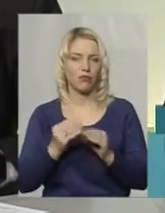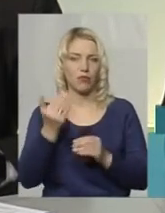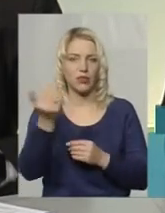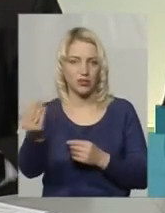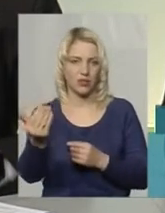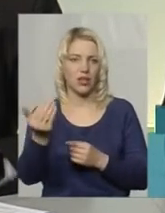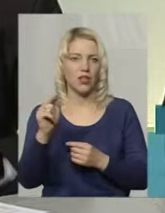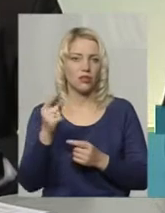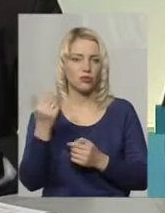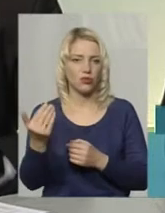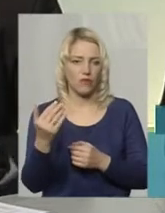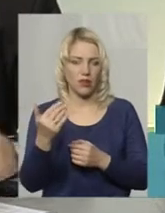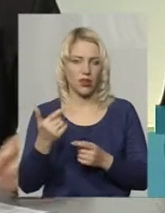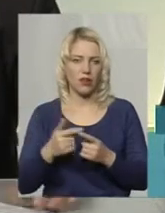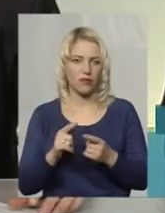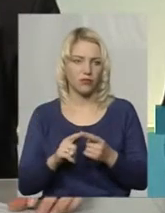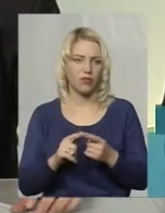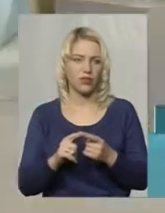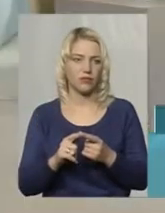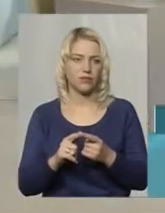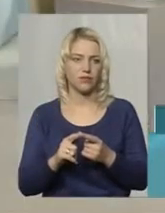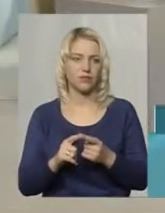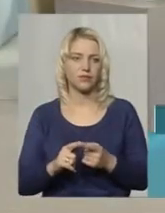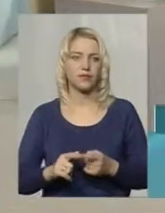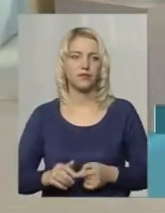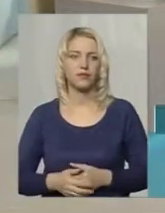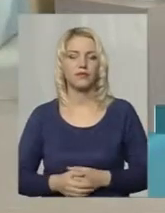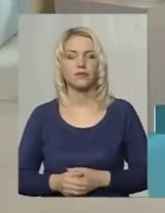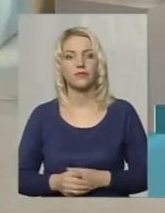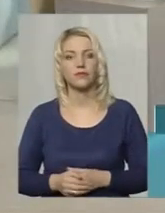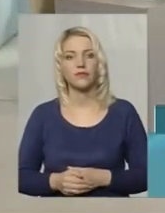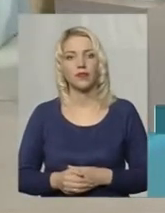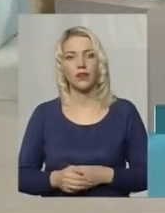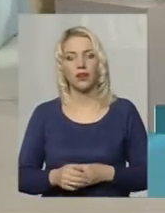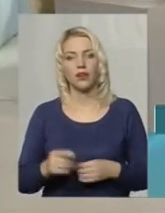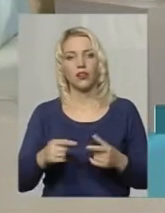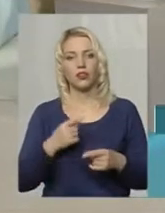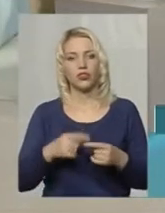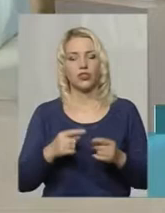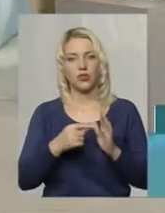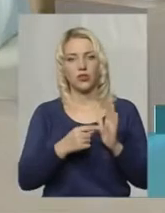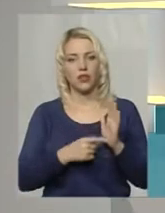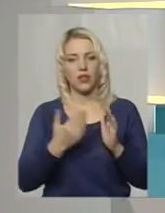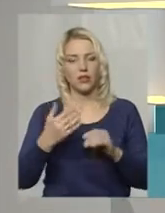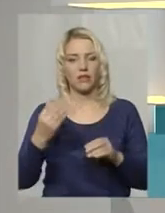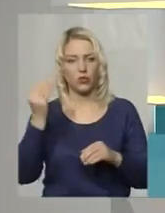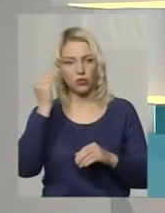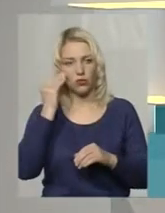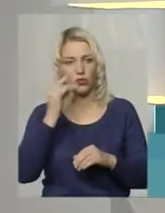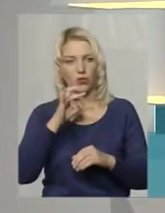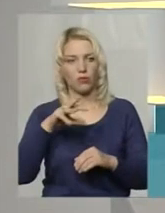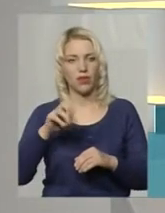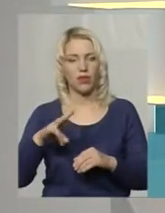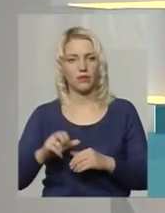тому що вони самі підштовхують на такий крок громадян. Пане Антоне, чи розділяєте ви в цьому випадку думку Романа?